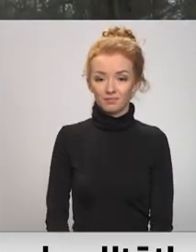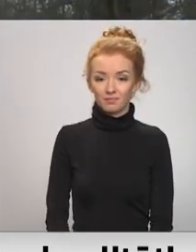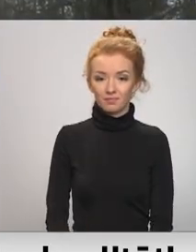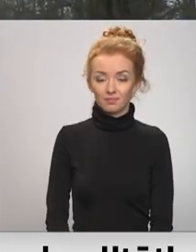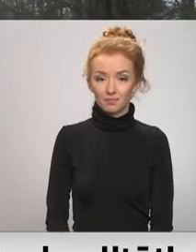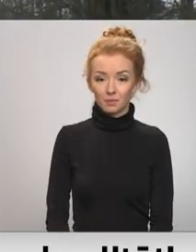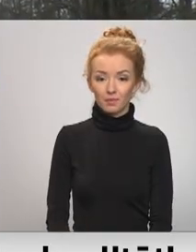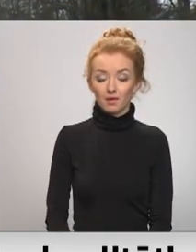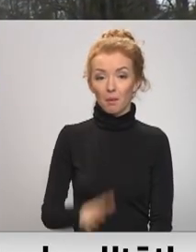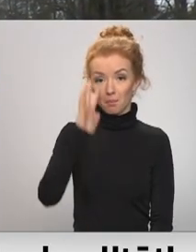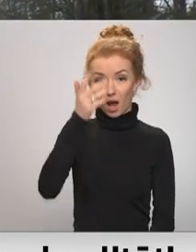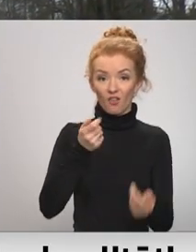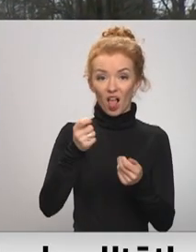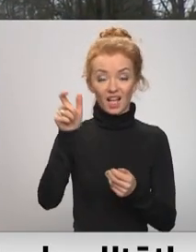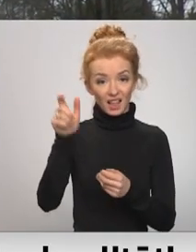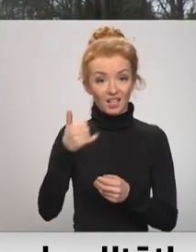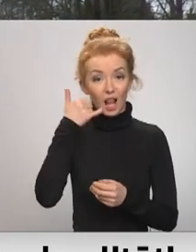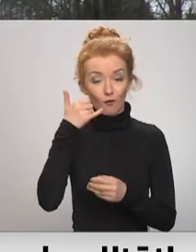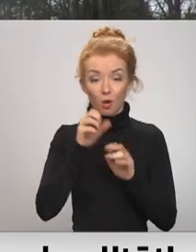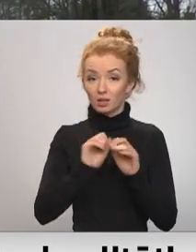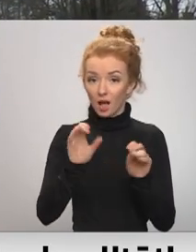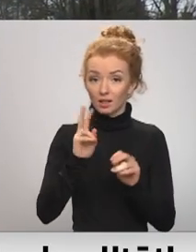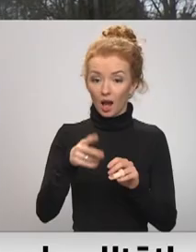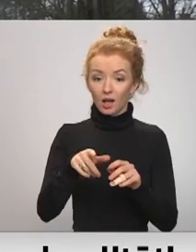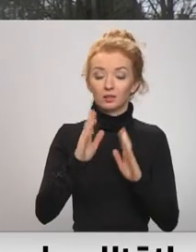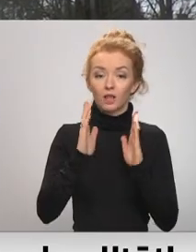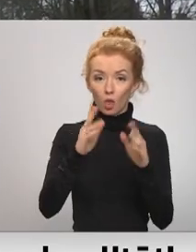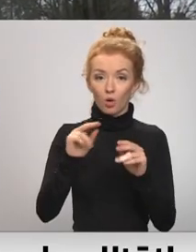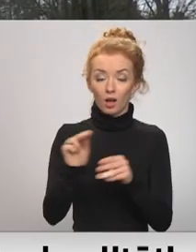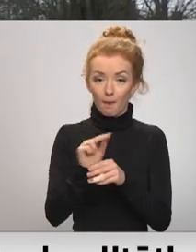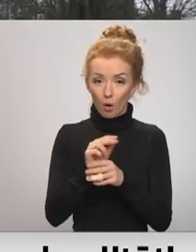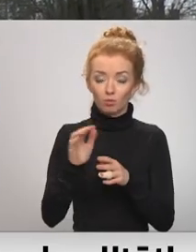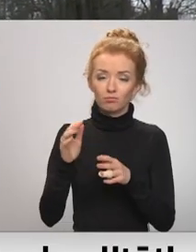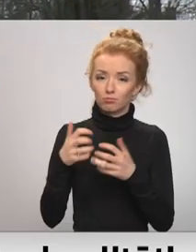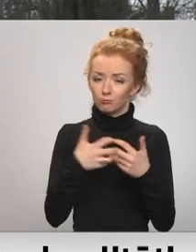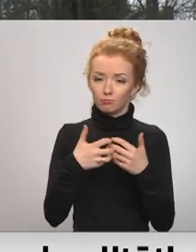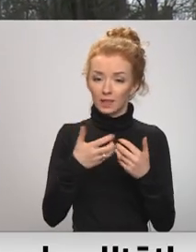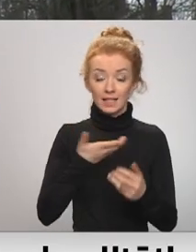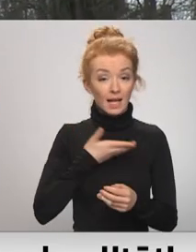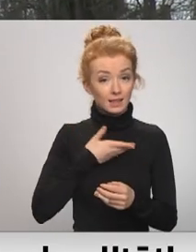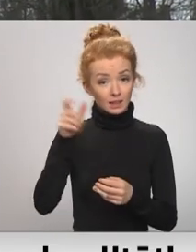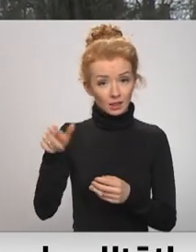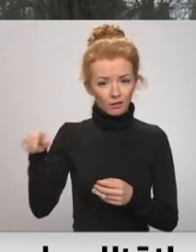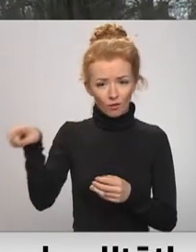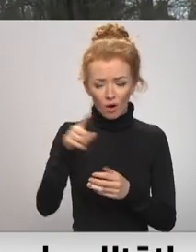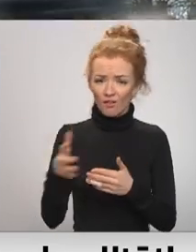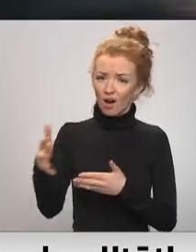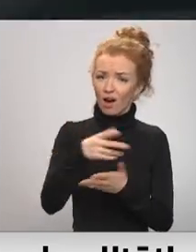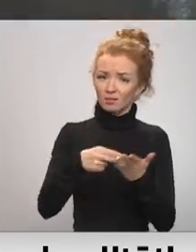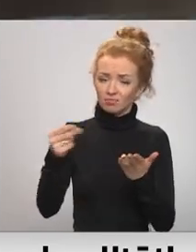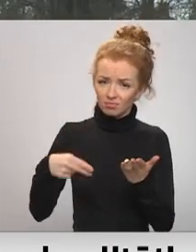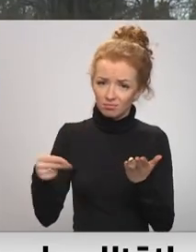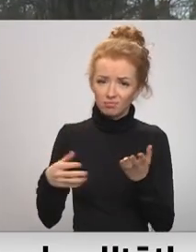Pagastu pārbaudnieku telefonu sarunās tāsta, ka par ceļu remontu aktīvi cīnījušies iedzīvotāji. Vākuši parakstus rakstījuši